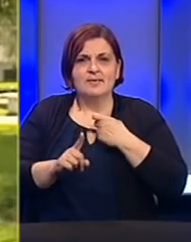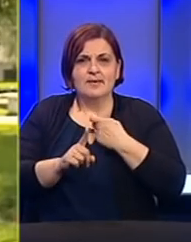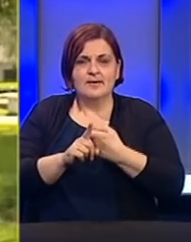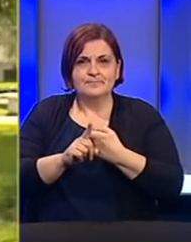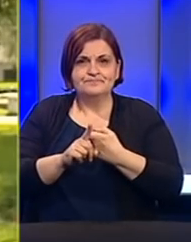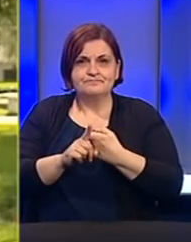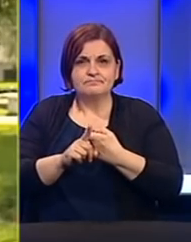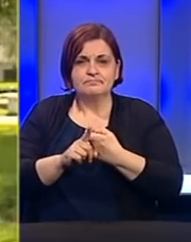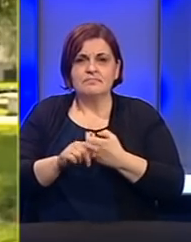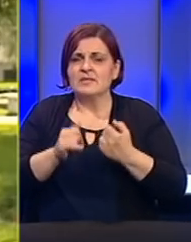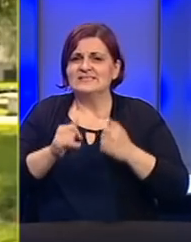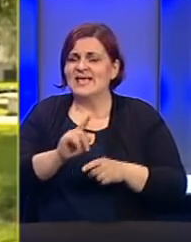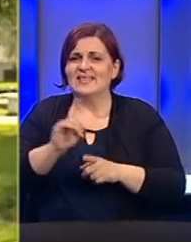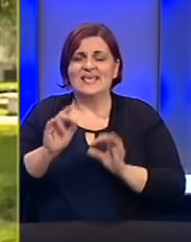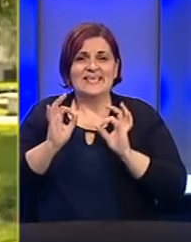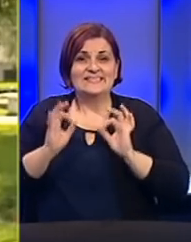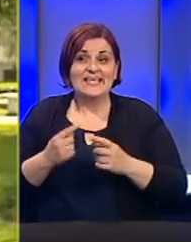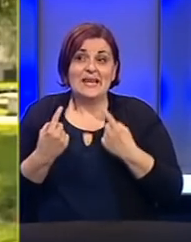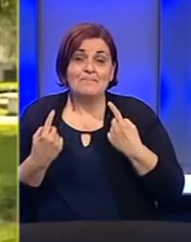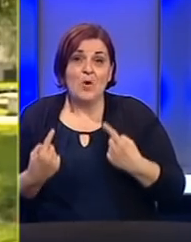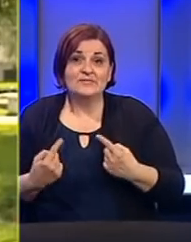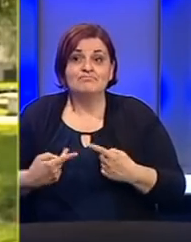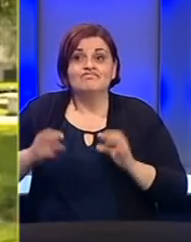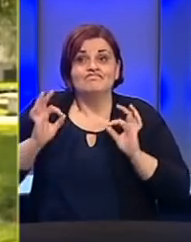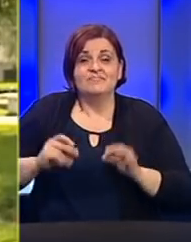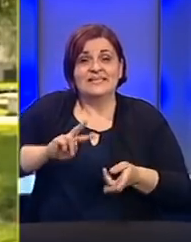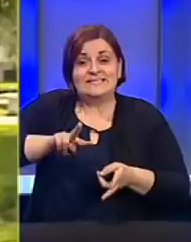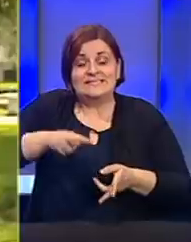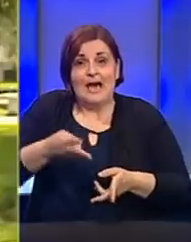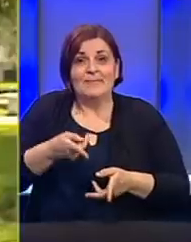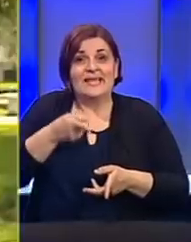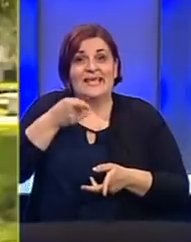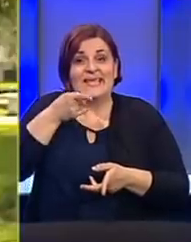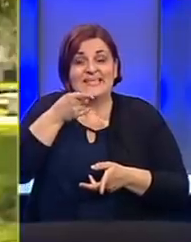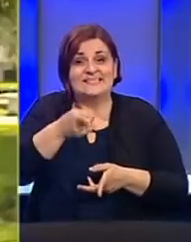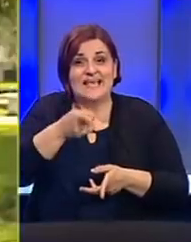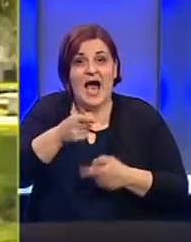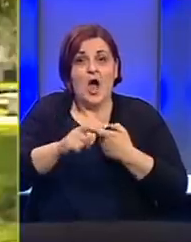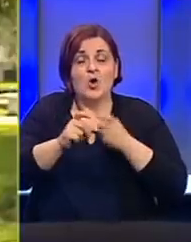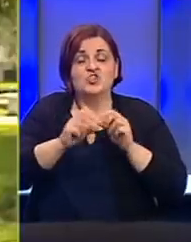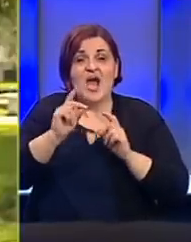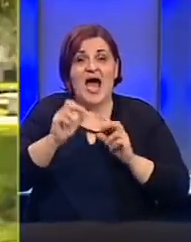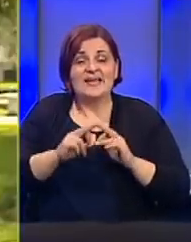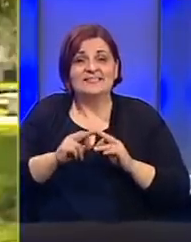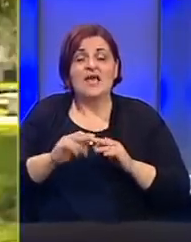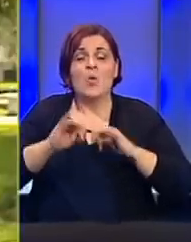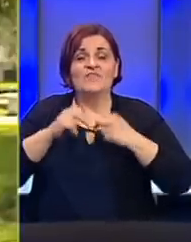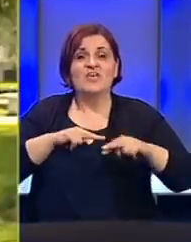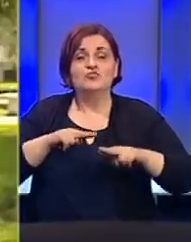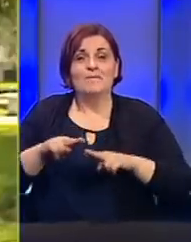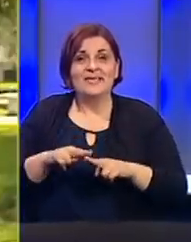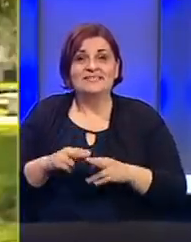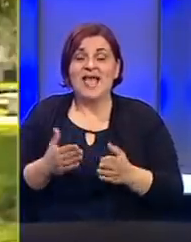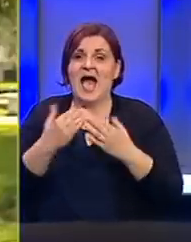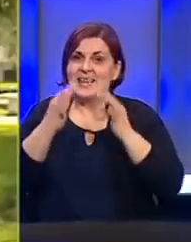BiH sada nije siguran da li postoji adekvatna zamjena za SNSD-ovog Staša Košarca u savjetu ministara,